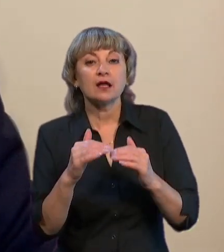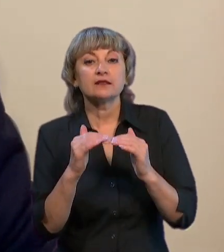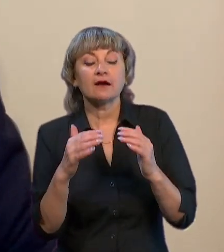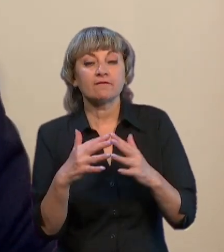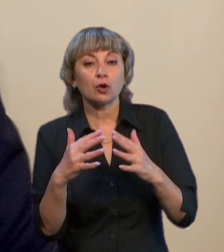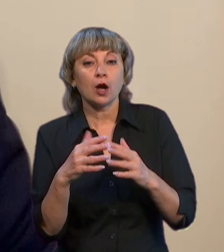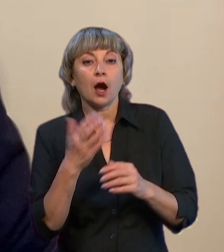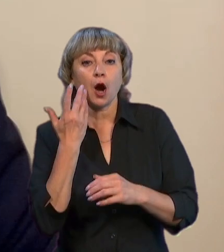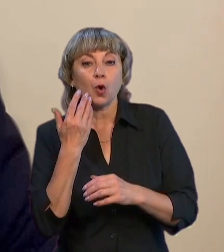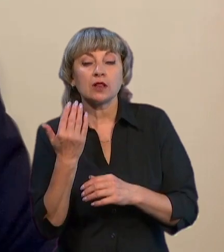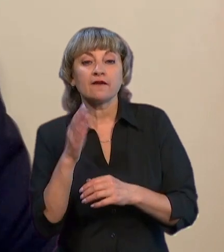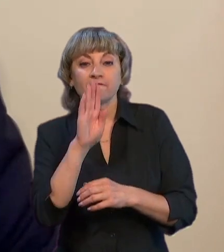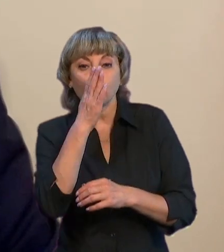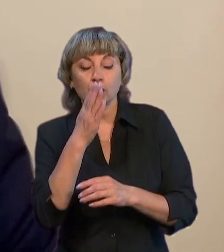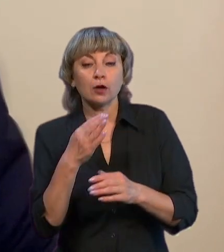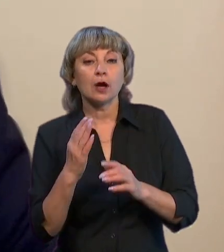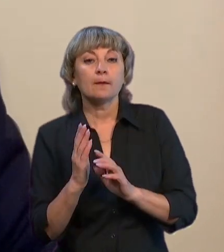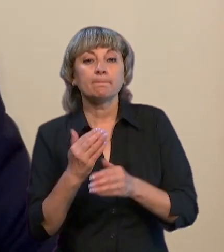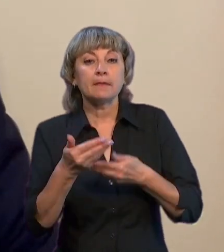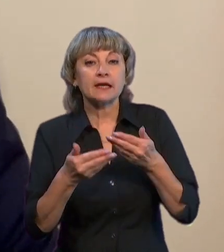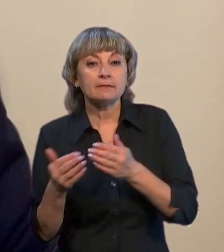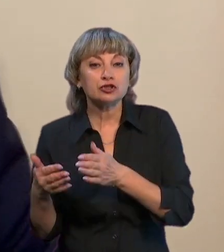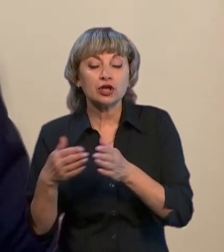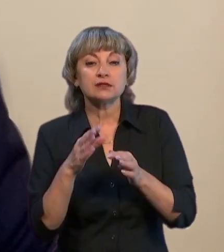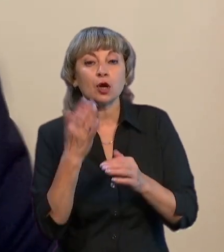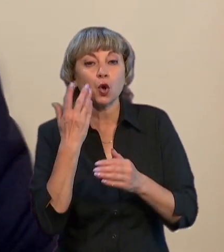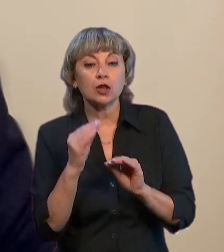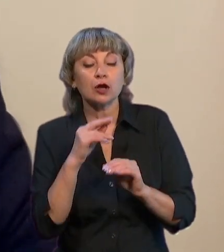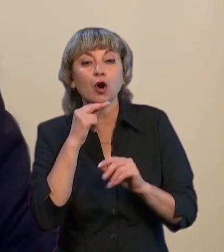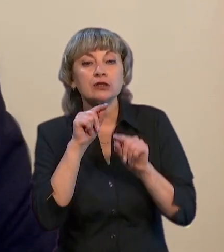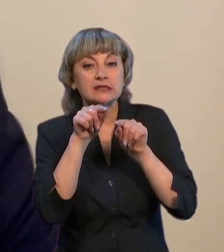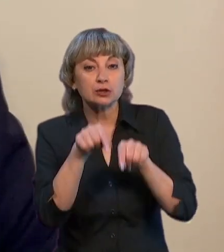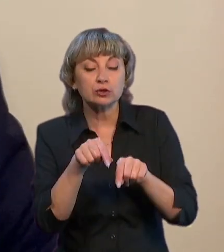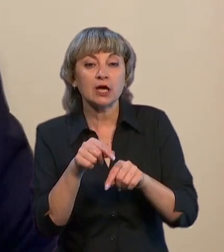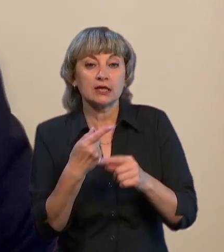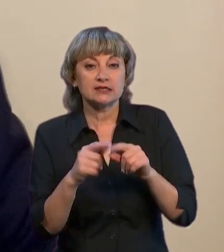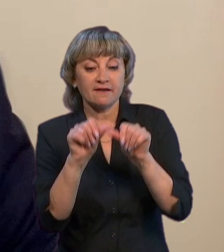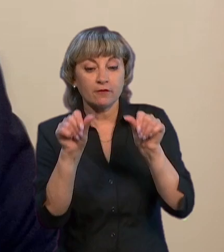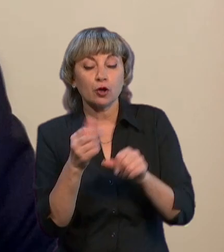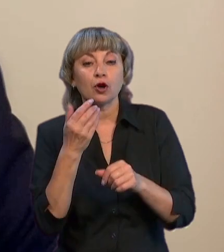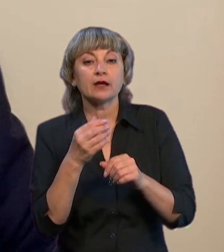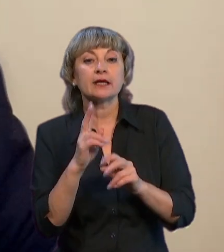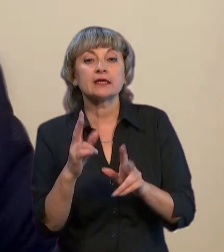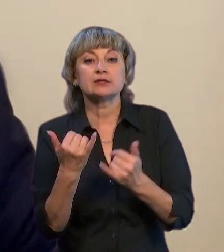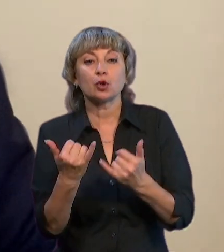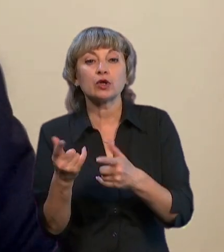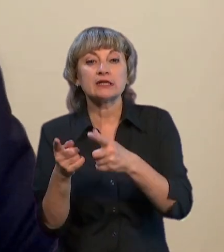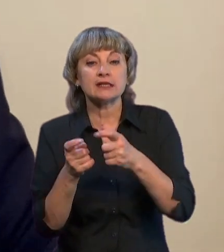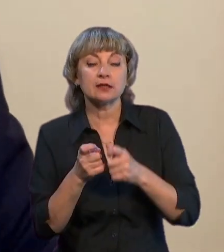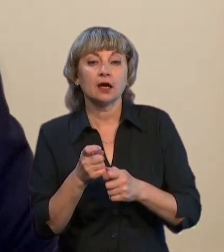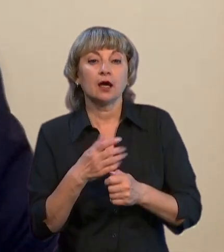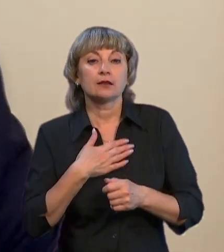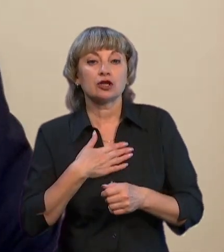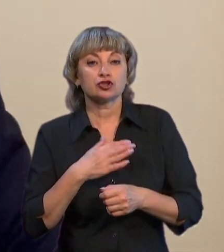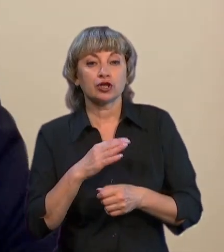коли вони переміщаються, коли вони сконцентруються. Це якраз той формат, який сьогодні задіяний в тактиці наших військ. Ми